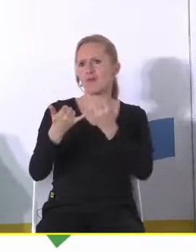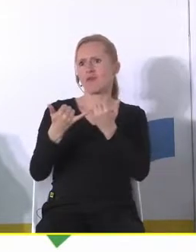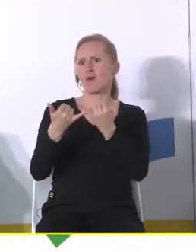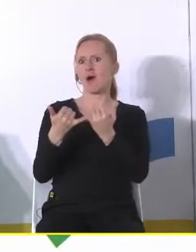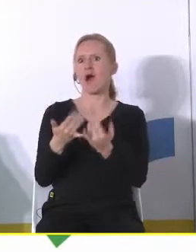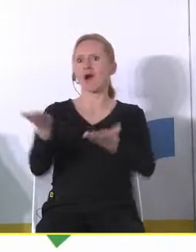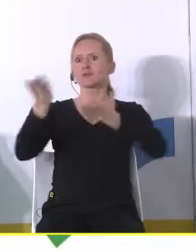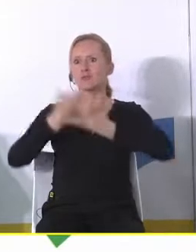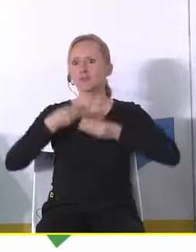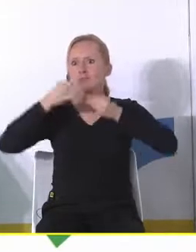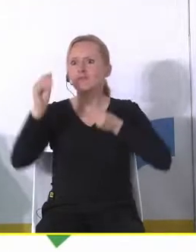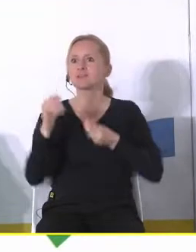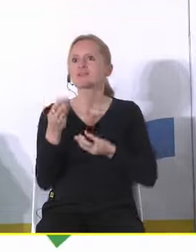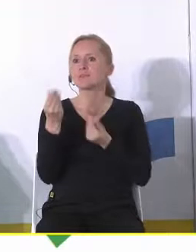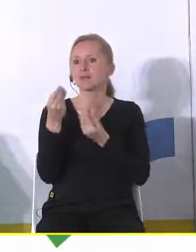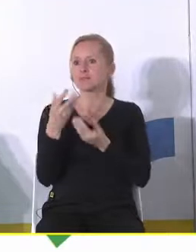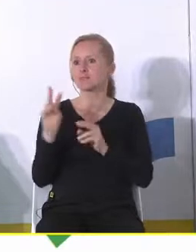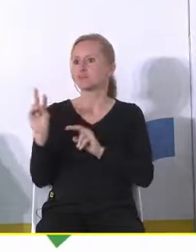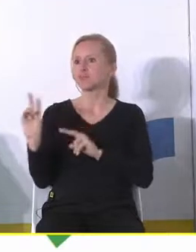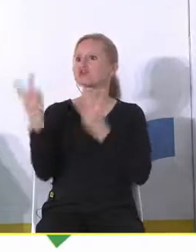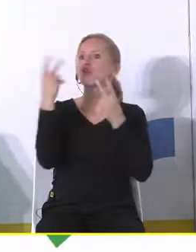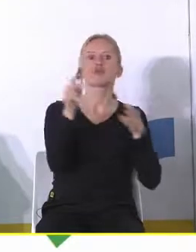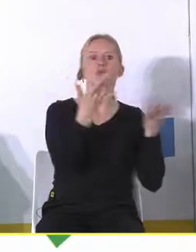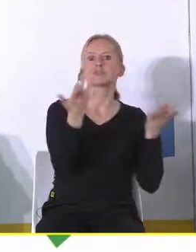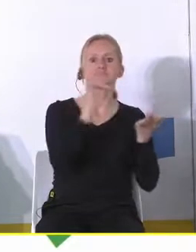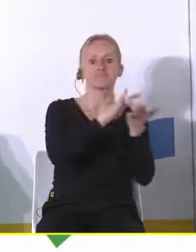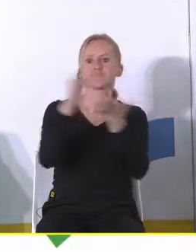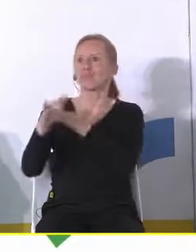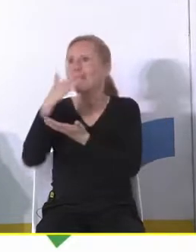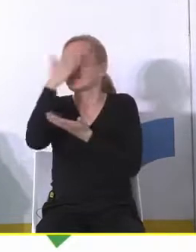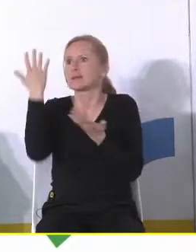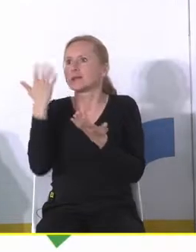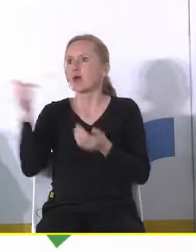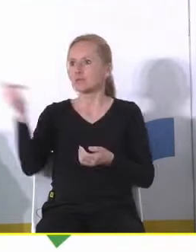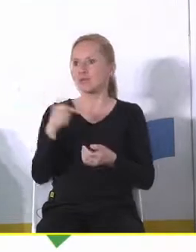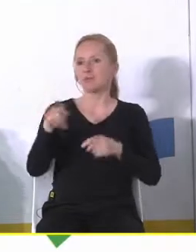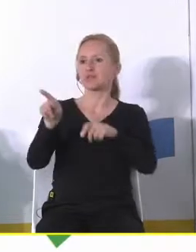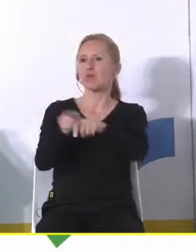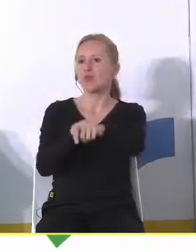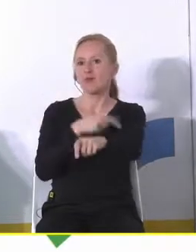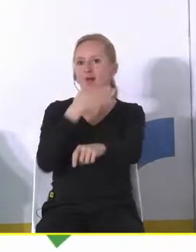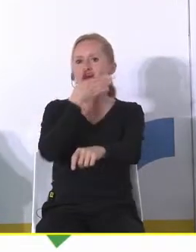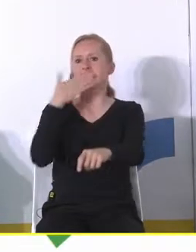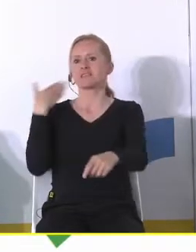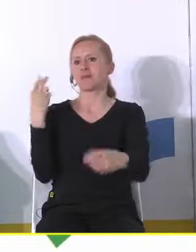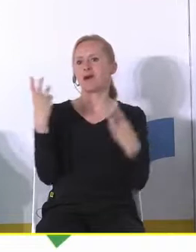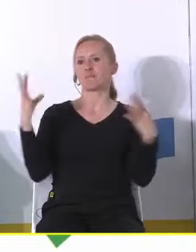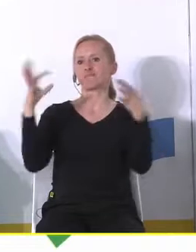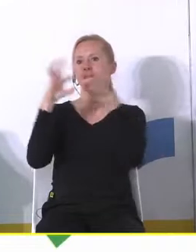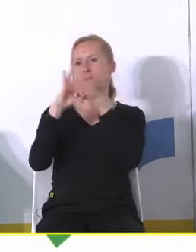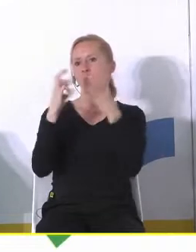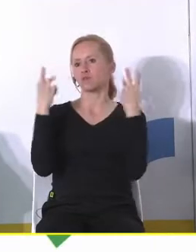dostaliśmy najwięcej pieniędzy skąd dokąd ona jest no z nikąd donikąd no bo musiała być najdłuższa ona nic ważnego nie łączy w tym